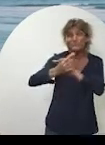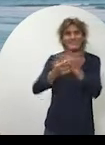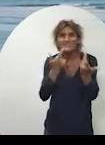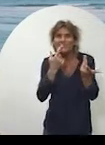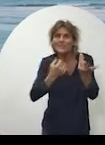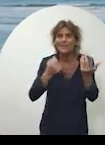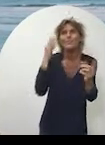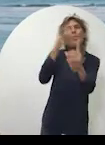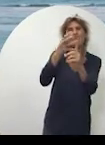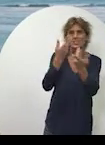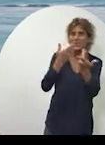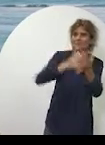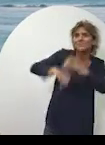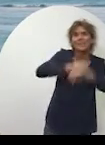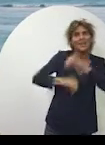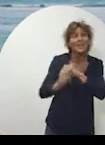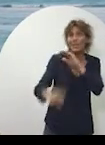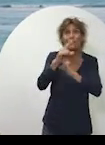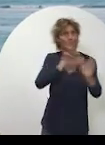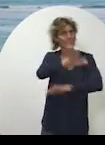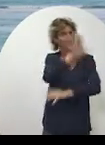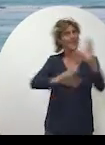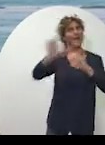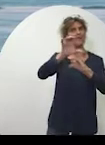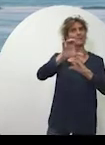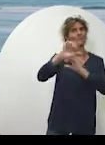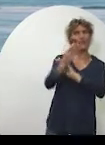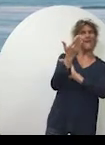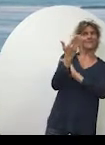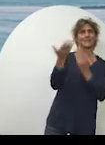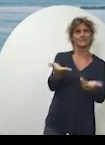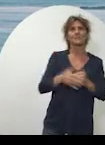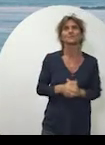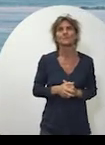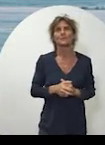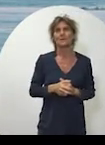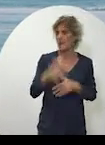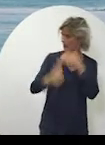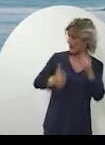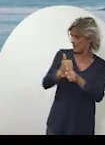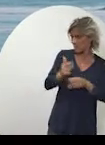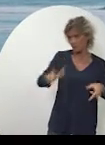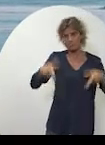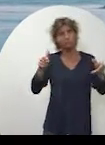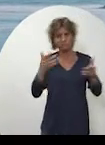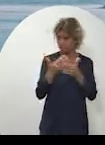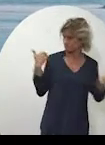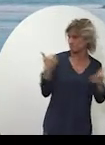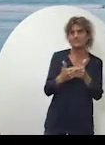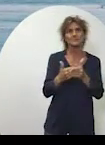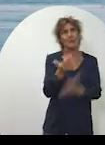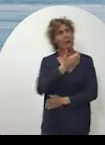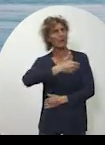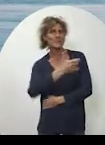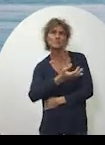les jeunes pousses et devenir le carrefour des projets innovants de la Caraïbe. Ces douze derniers mois ont été fructueux et